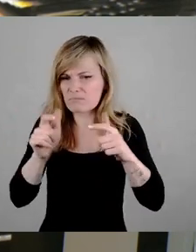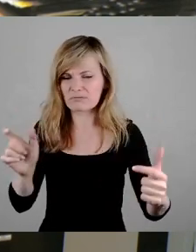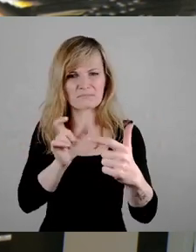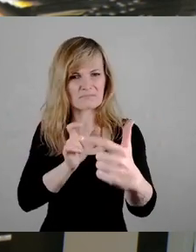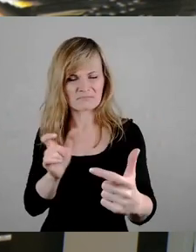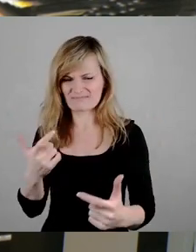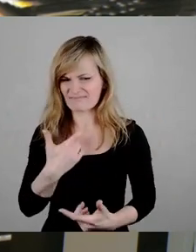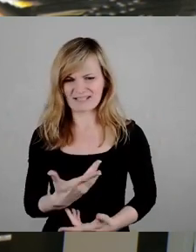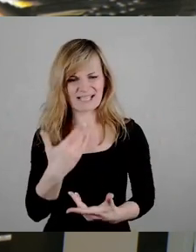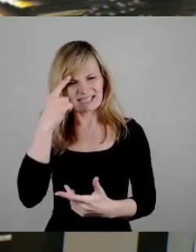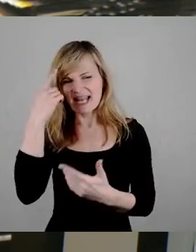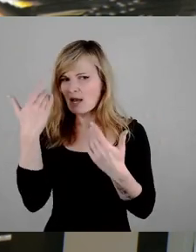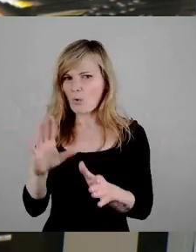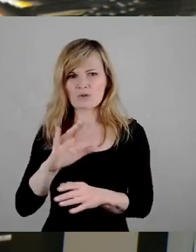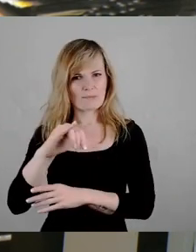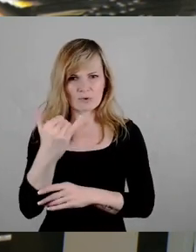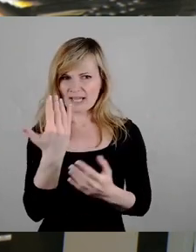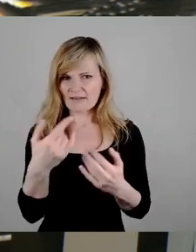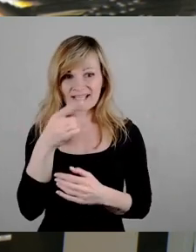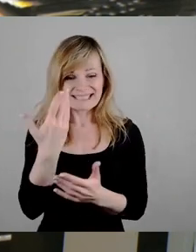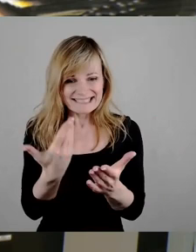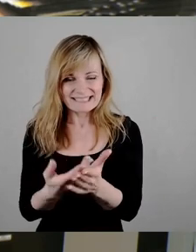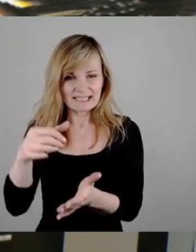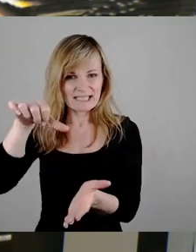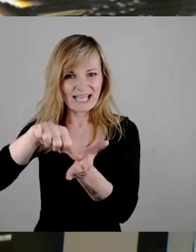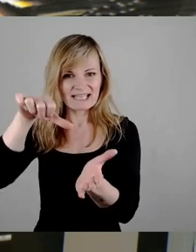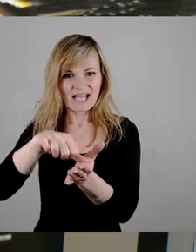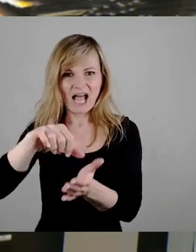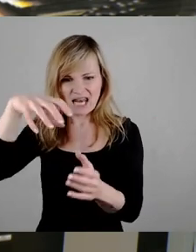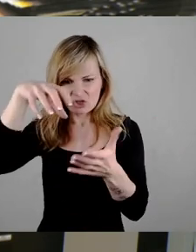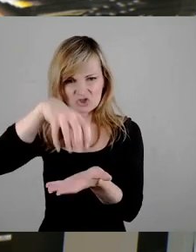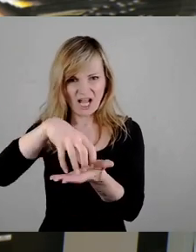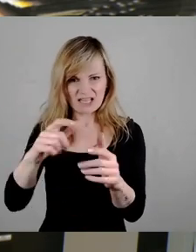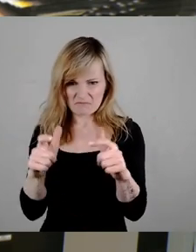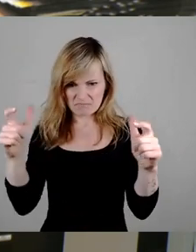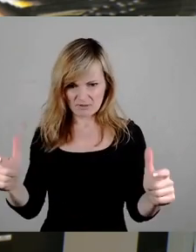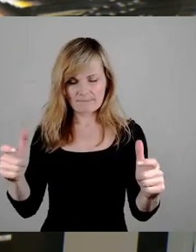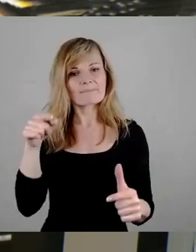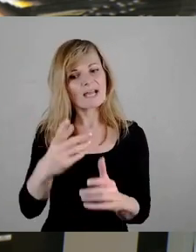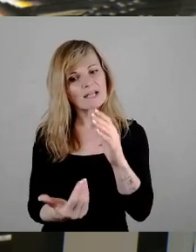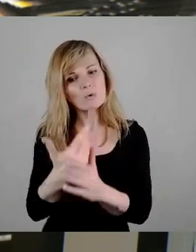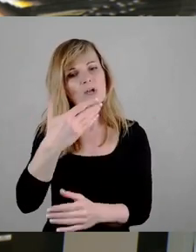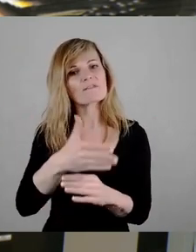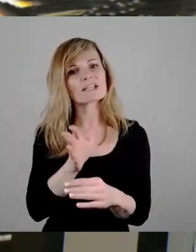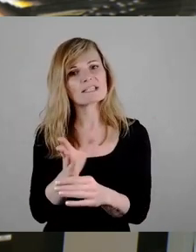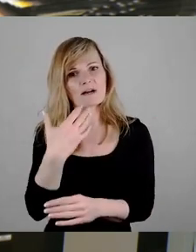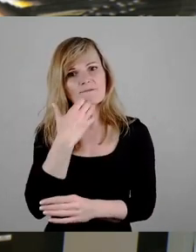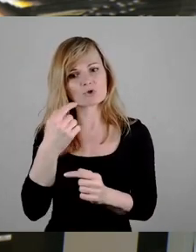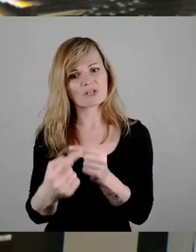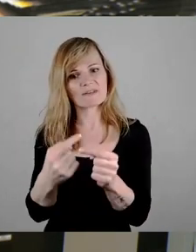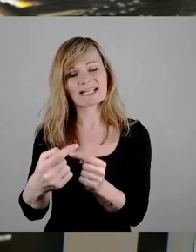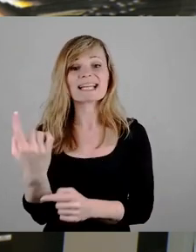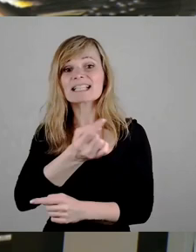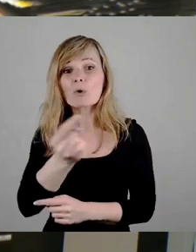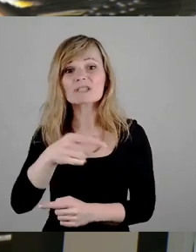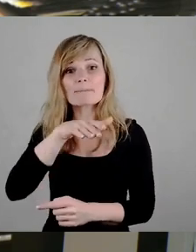Sicht vollkommen sinnloses Projekt an diesem zentralen innerstädtischen Bereich, wo wir ein neues Quartier entwickeln wollen, 1.000 Parkplätze. Das war der Stand, den wir